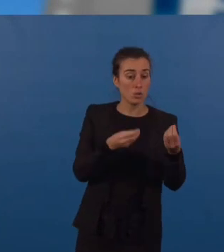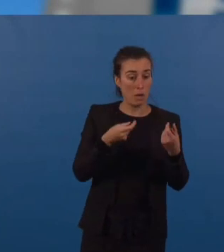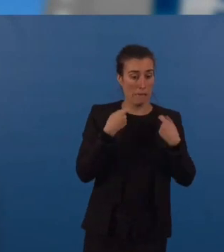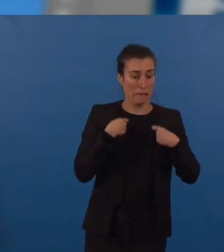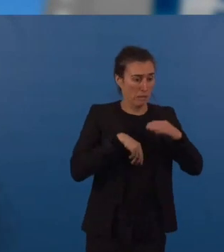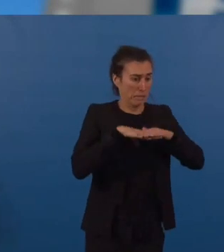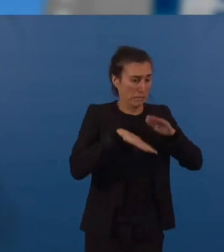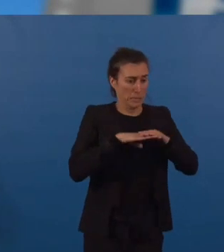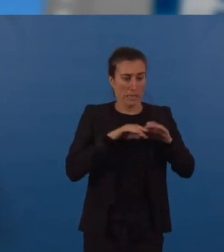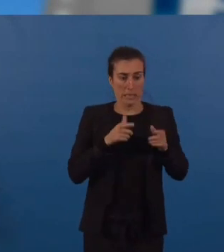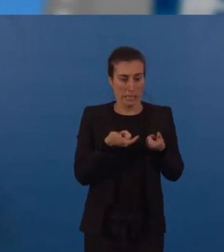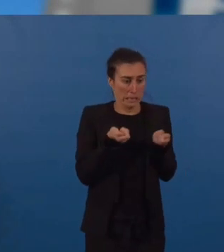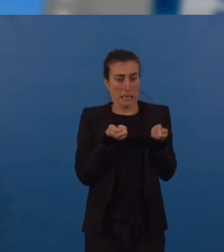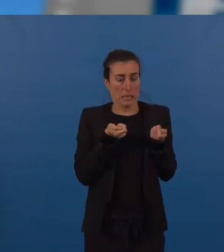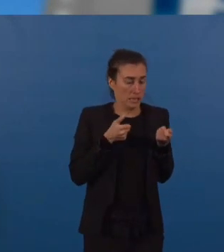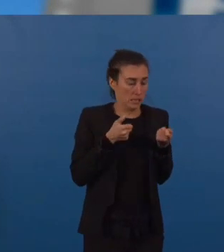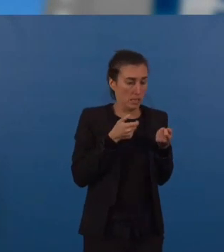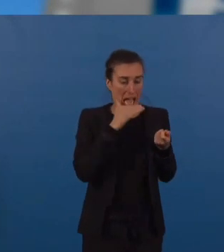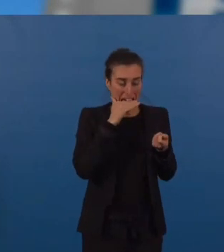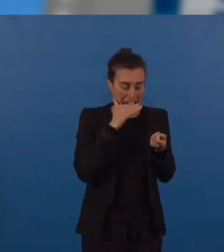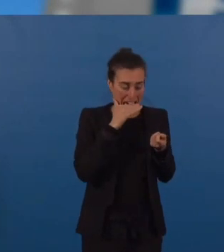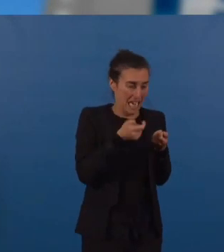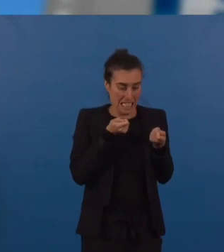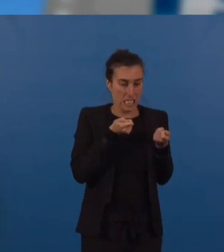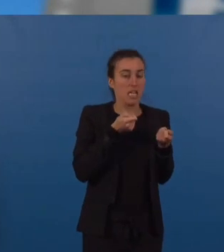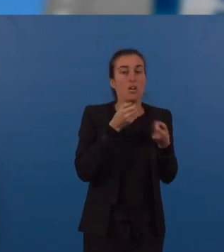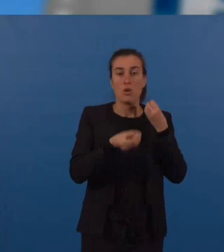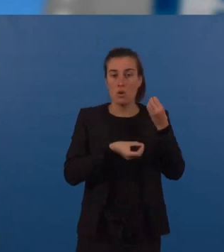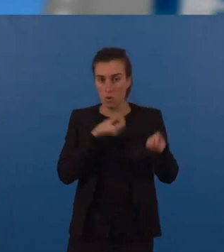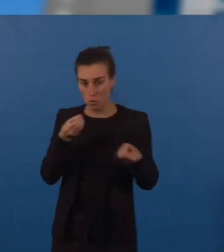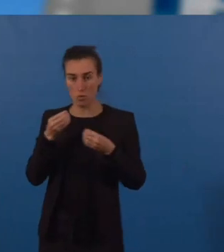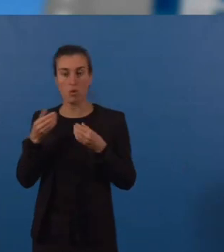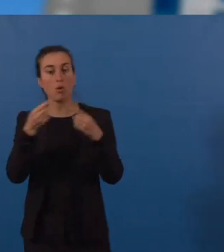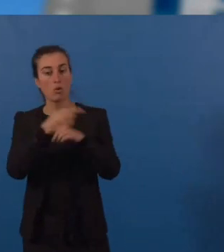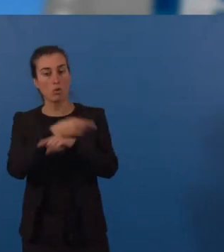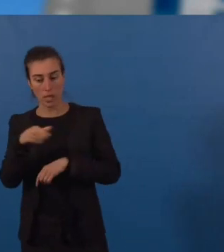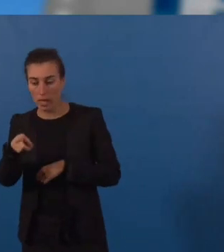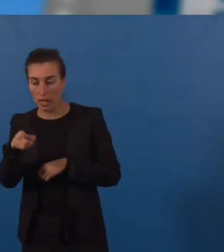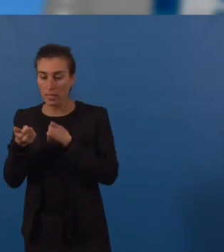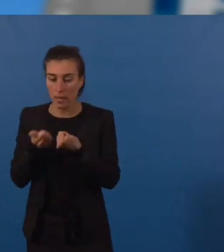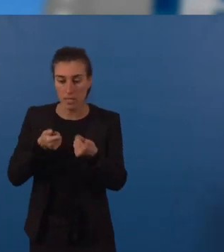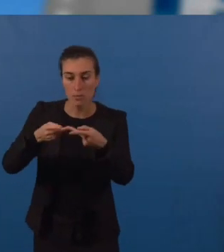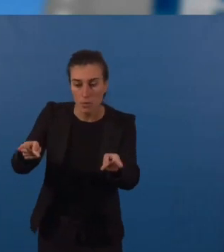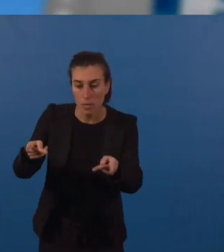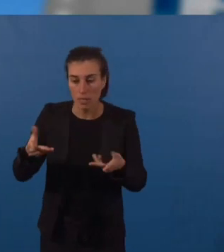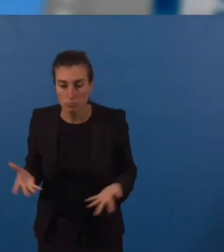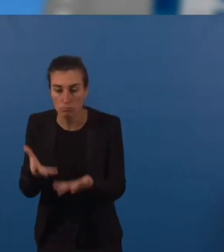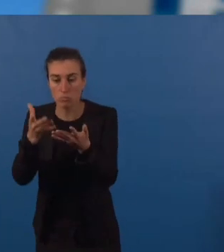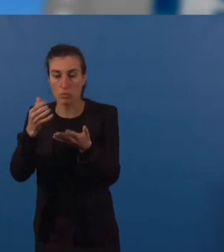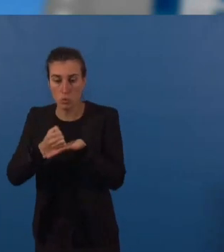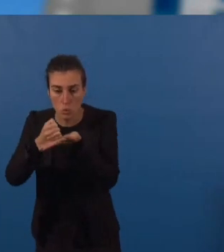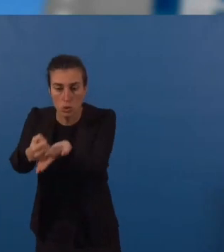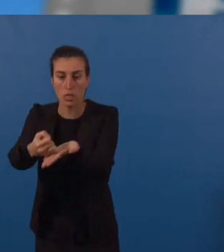ou au contraire, ne pas baisser la garde et continuer de développer le service public, soutenir l'économie locale, investir pour préparer